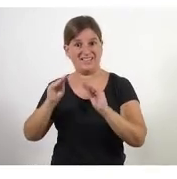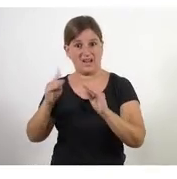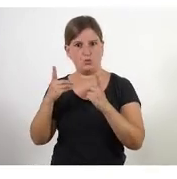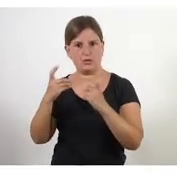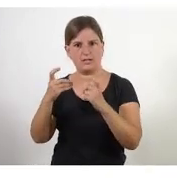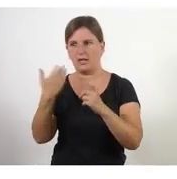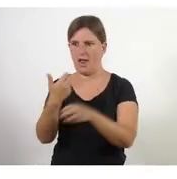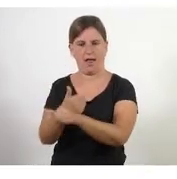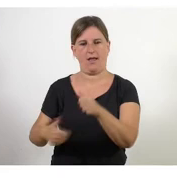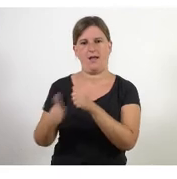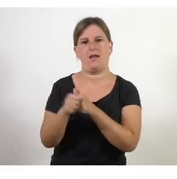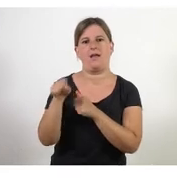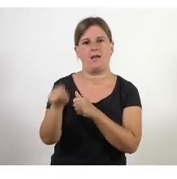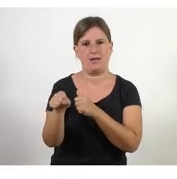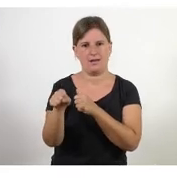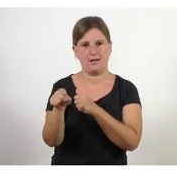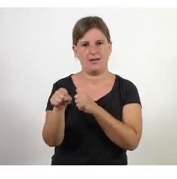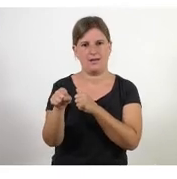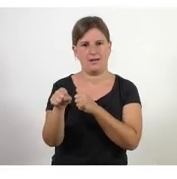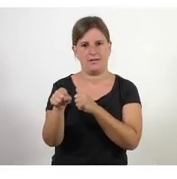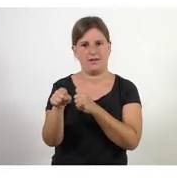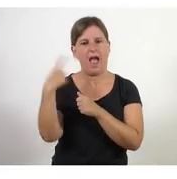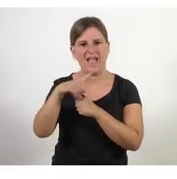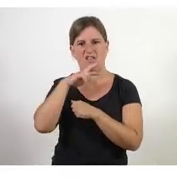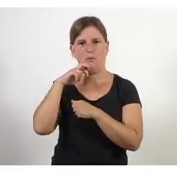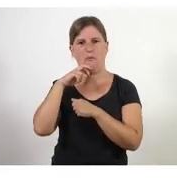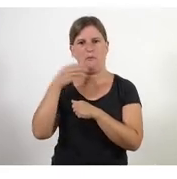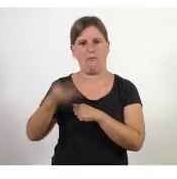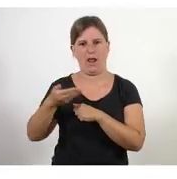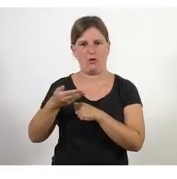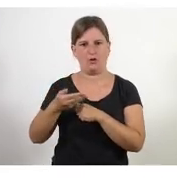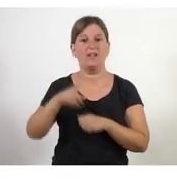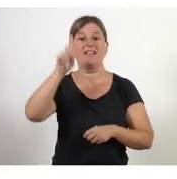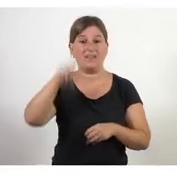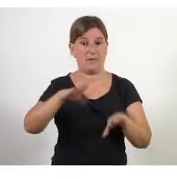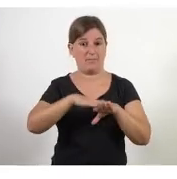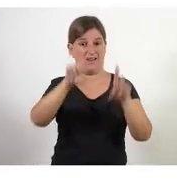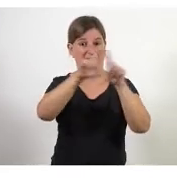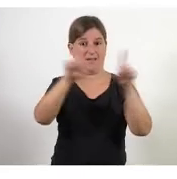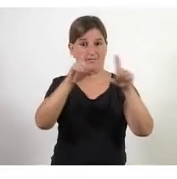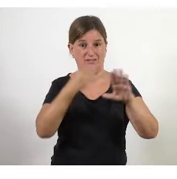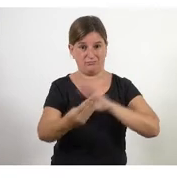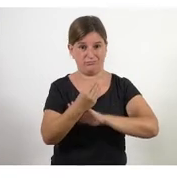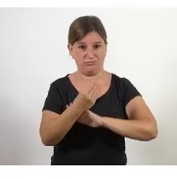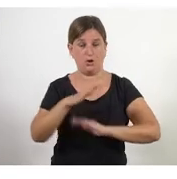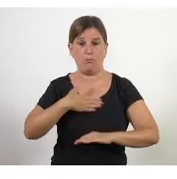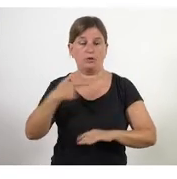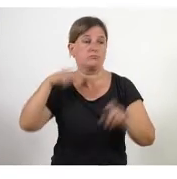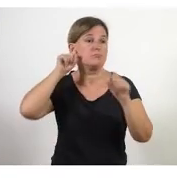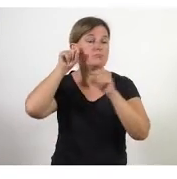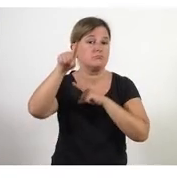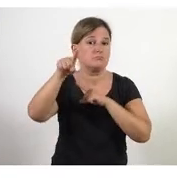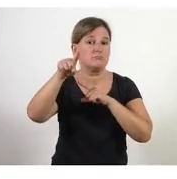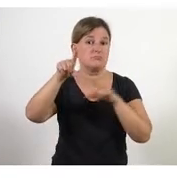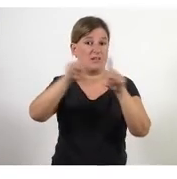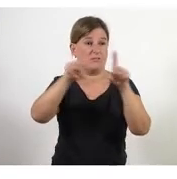molt avançada i de forma contínua a valor igualment els teus finançadors potser és moment de trucar els teus finançadors